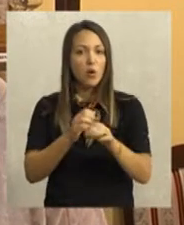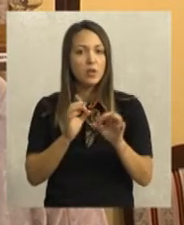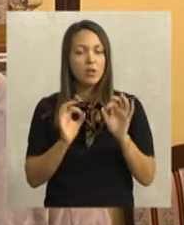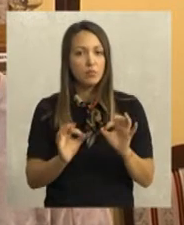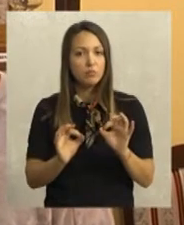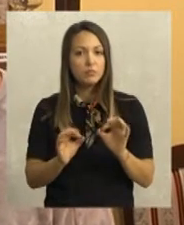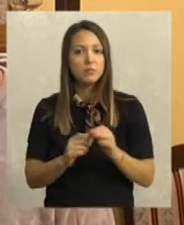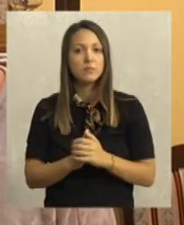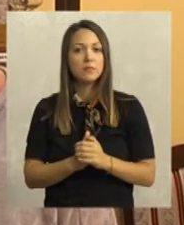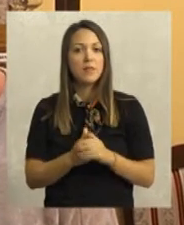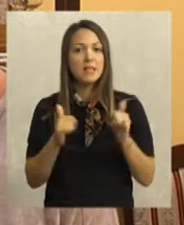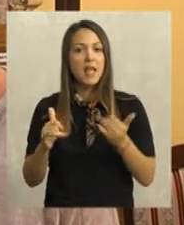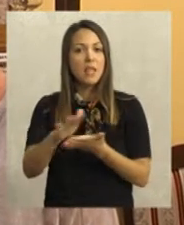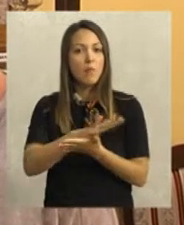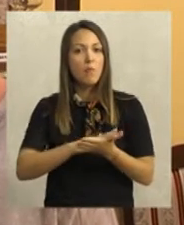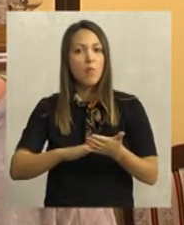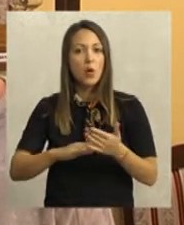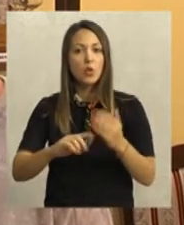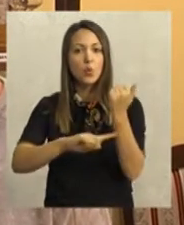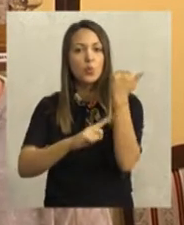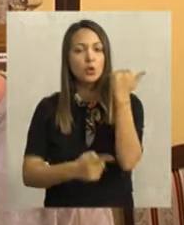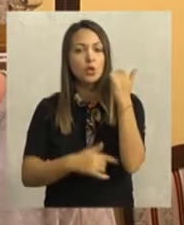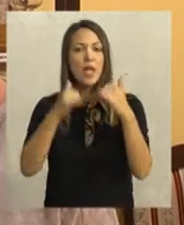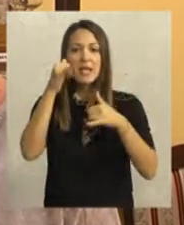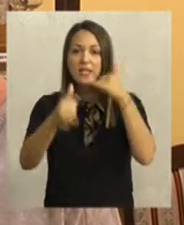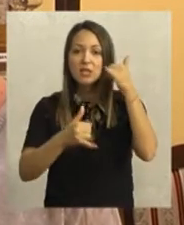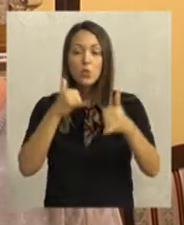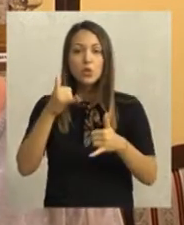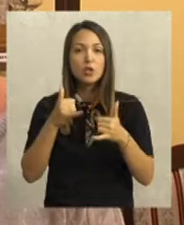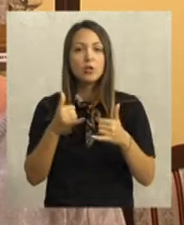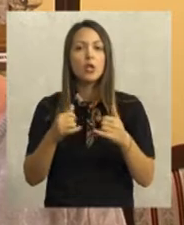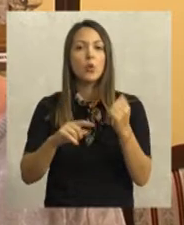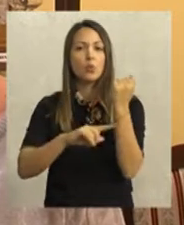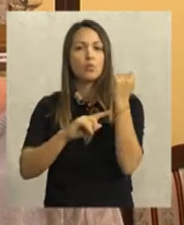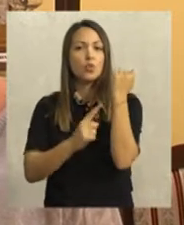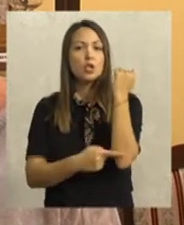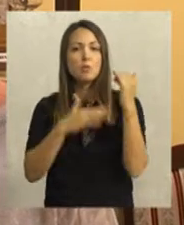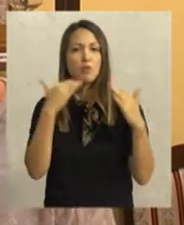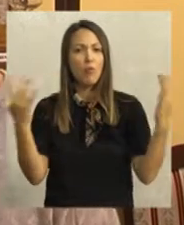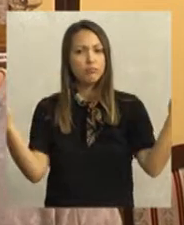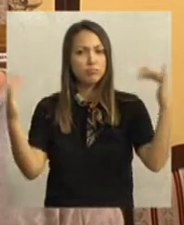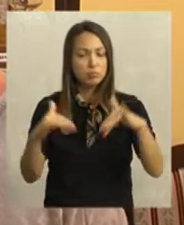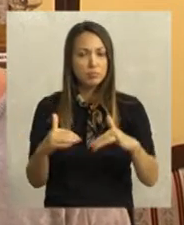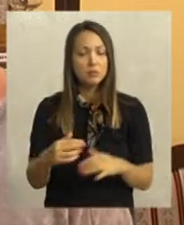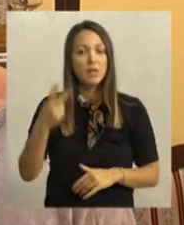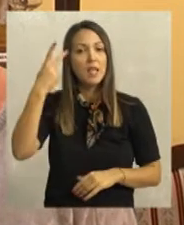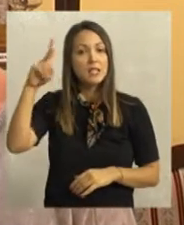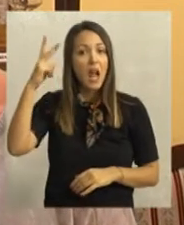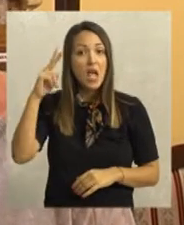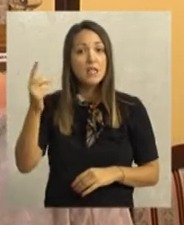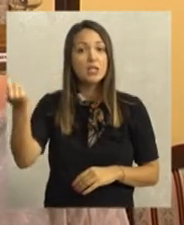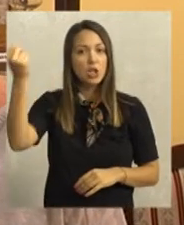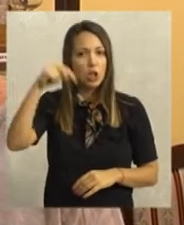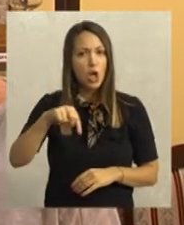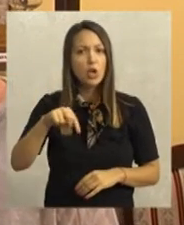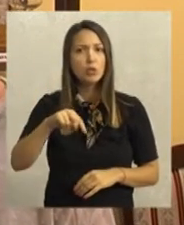ostalom. A sada počinje polako sezona djačkih ekskurzija, tako da su nam djace najbrojniji gosti trenutno. Strance nam